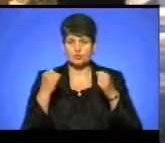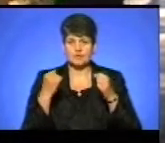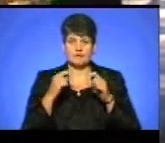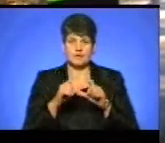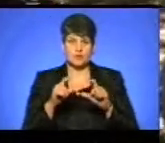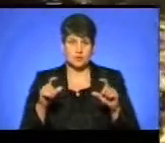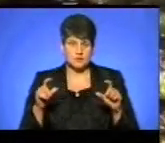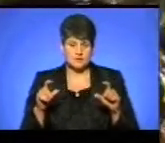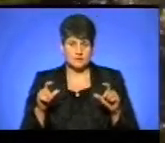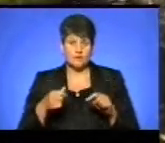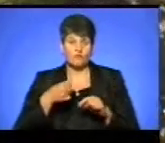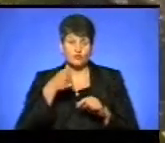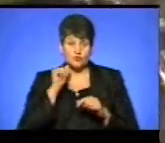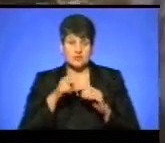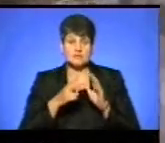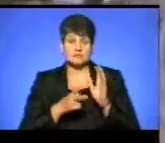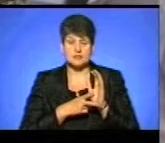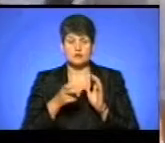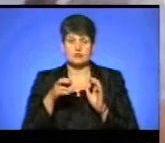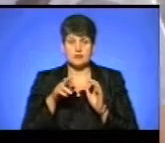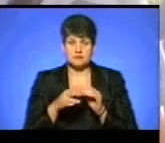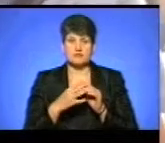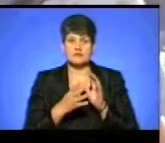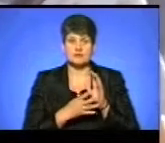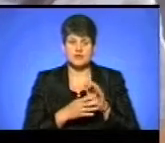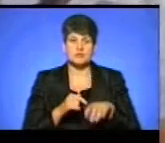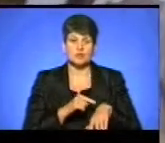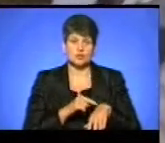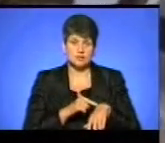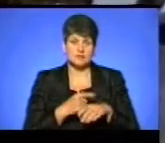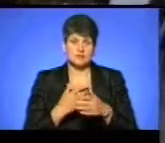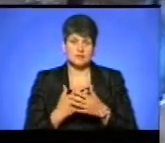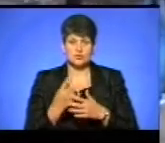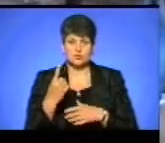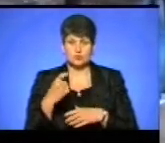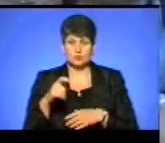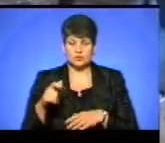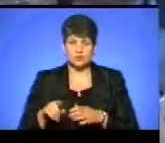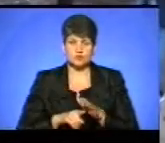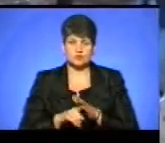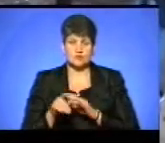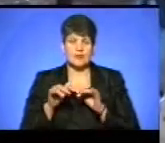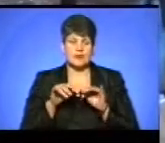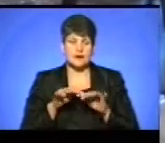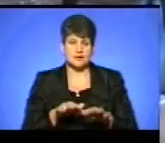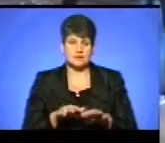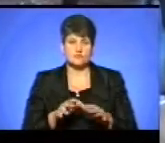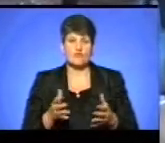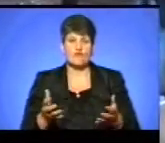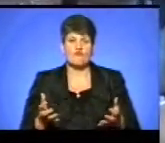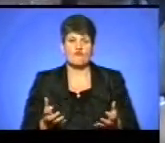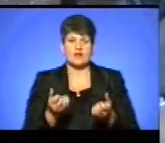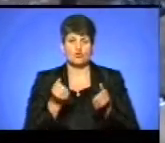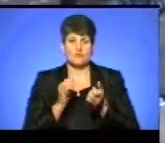комплекс. Вчора, 17 липня, о 19-й годині понад 100 осіб розпочали акцію «Врятуй парк».